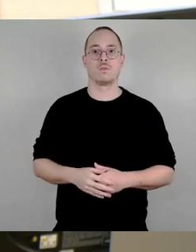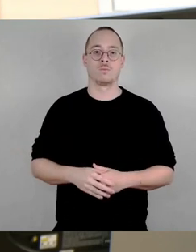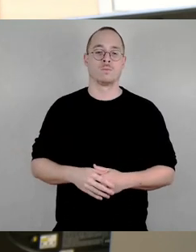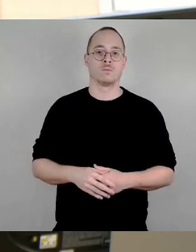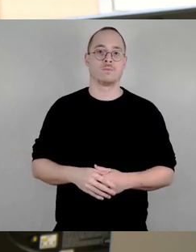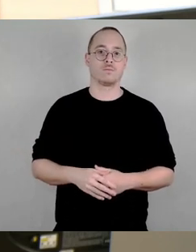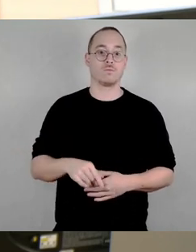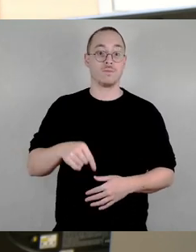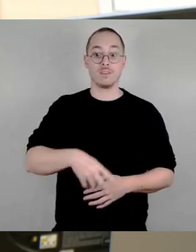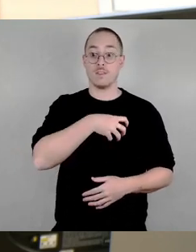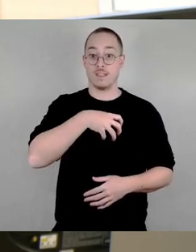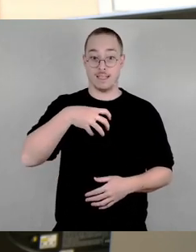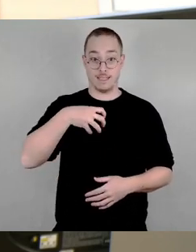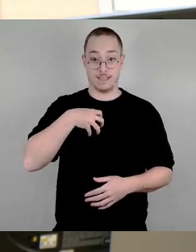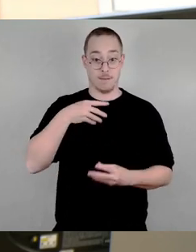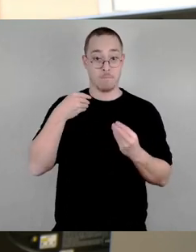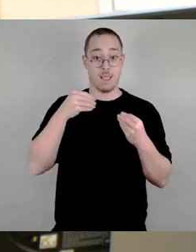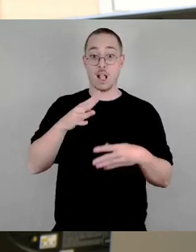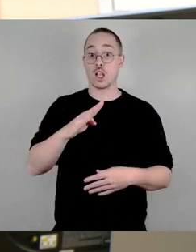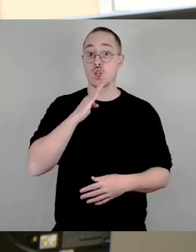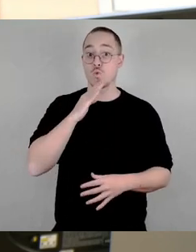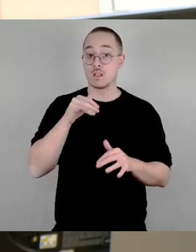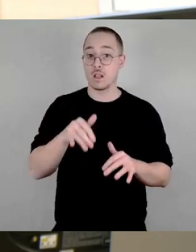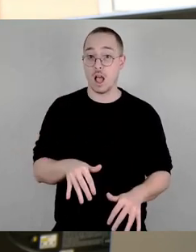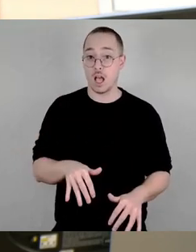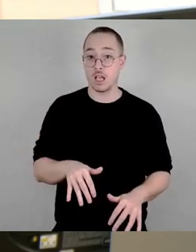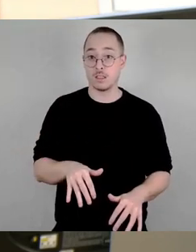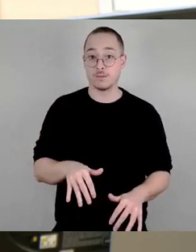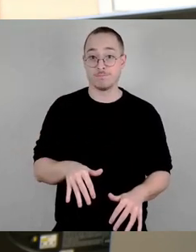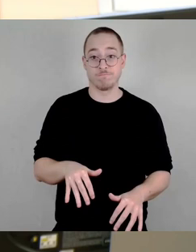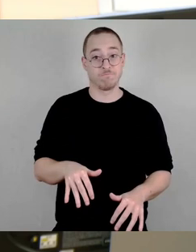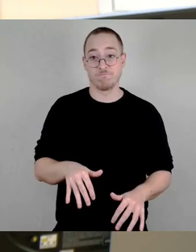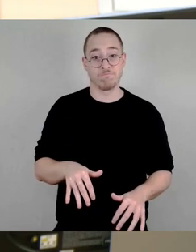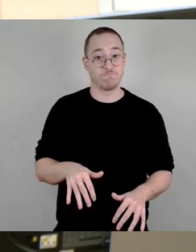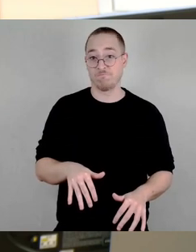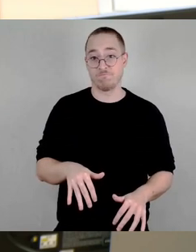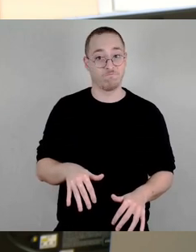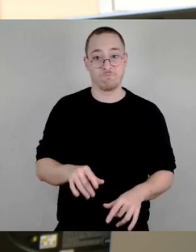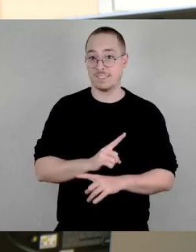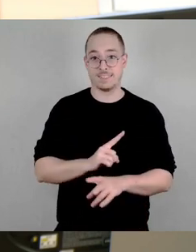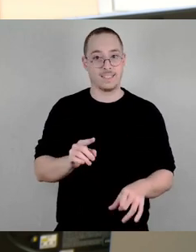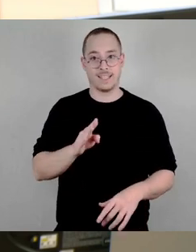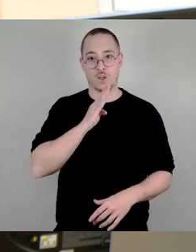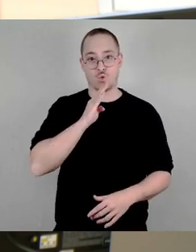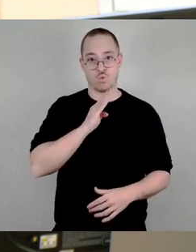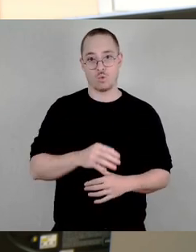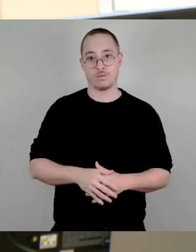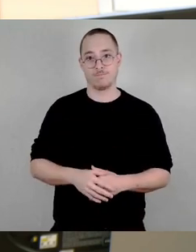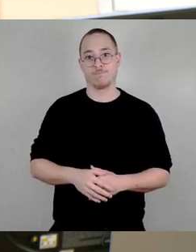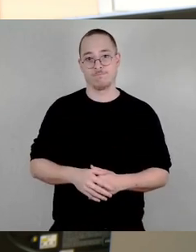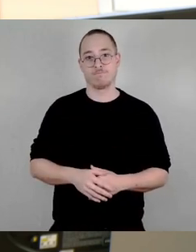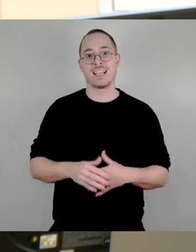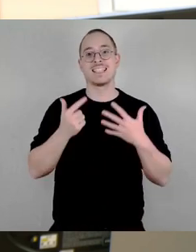die wir bekommen, ob wir uns das, ob die Mittel reichen. Nein, die reichen nicht. Wenn ich mich recht entsinne, 67